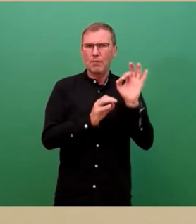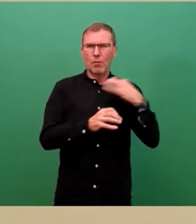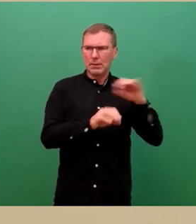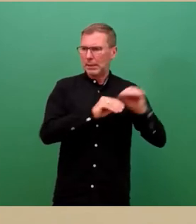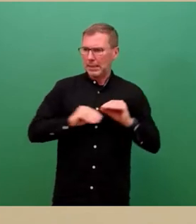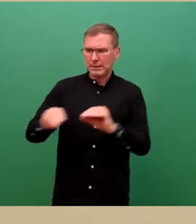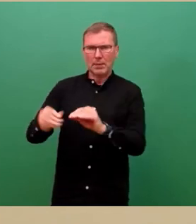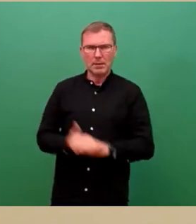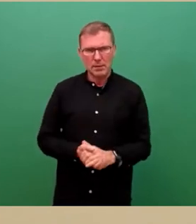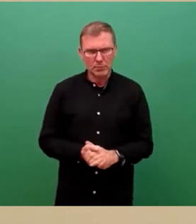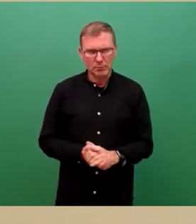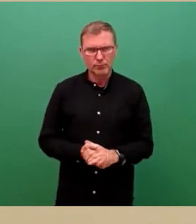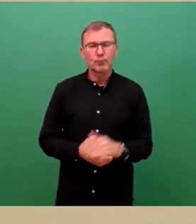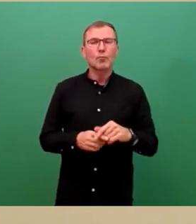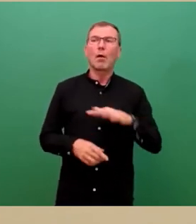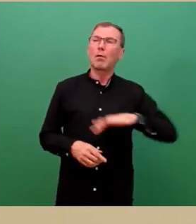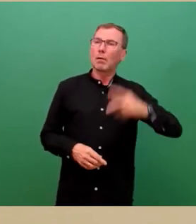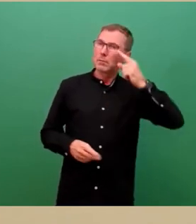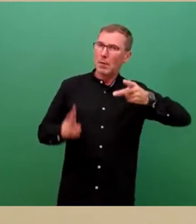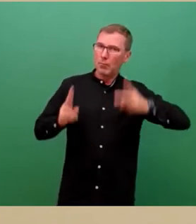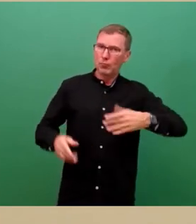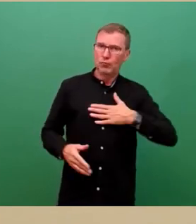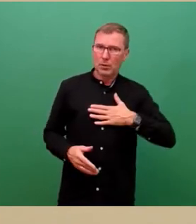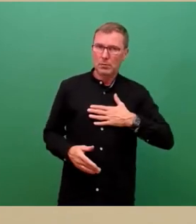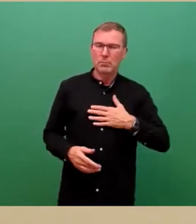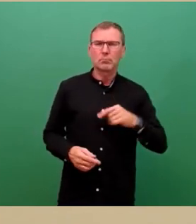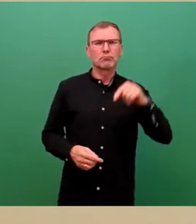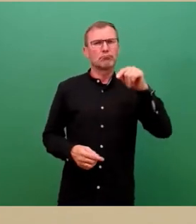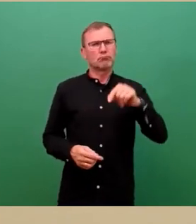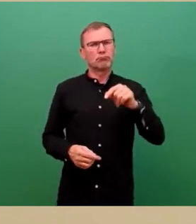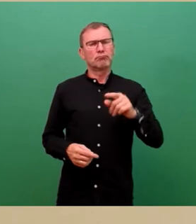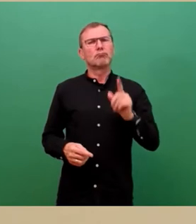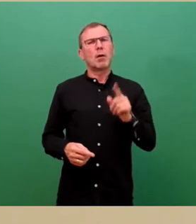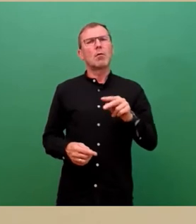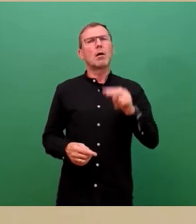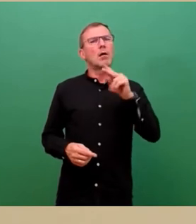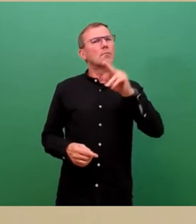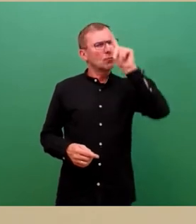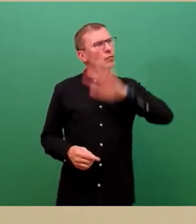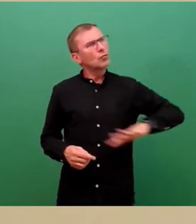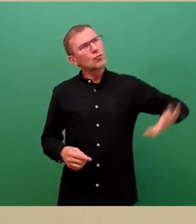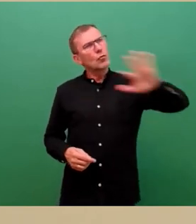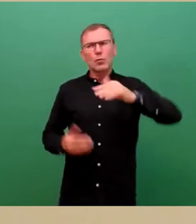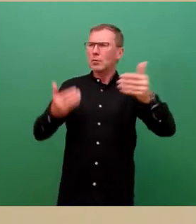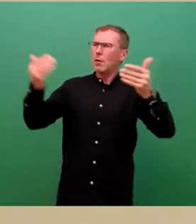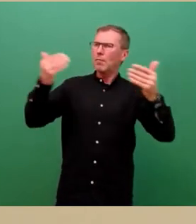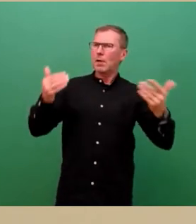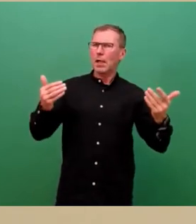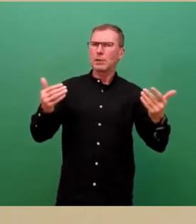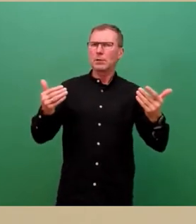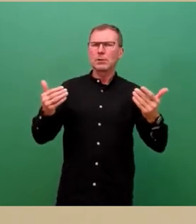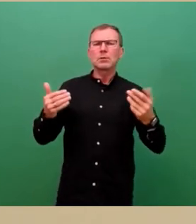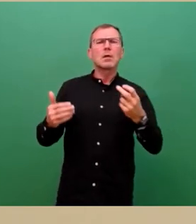Und wir haben als Landeshauptstadt da an der Stelle auch im nationalen Vergleich, was intermodale Angebote und